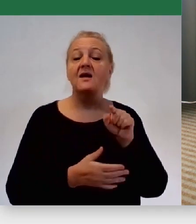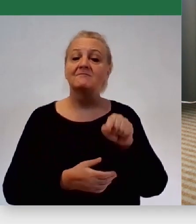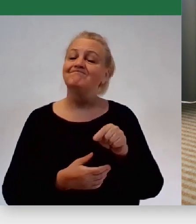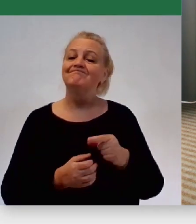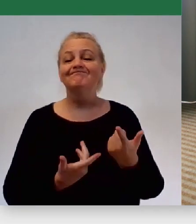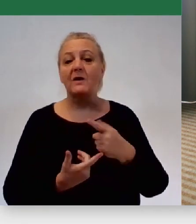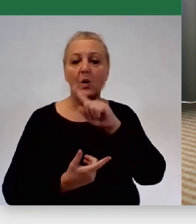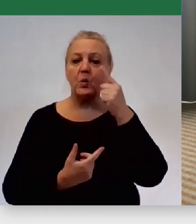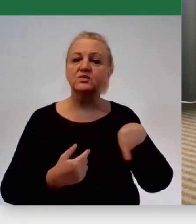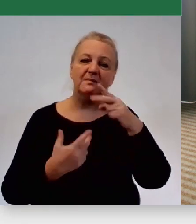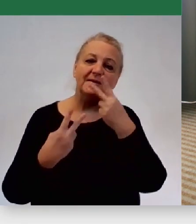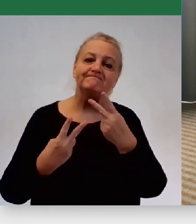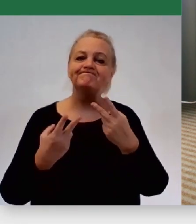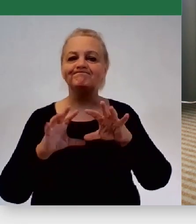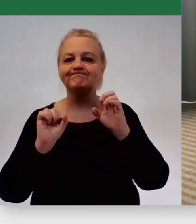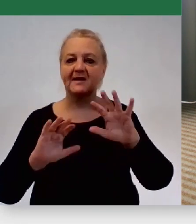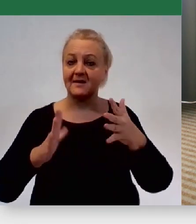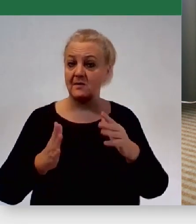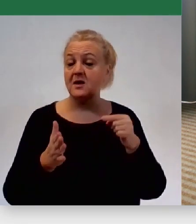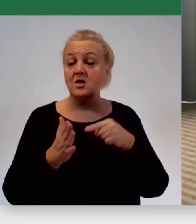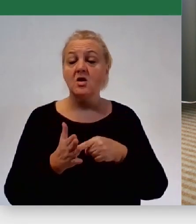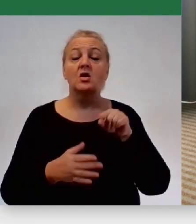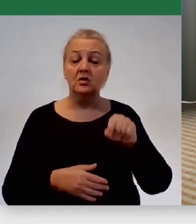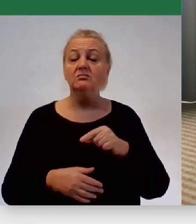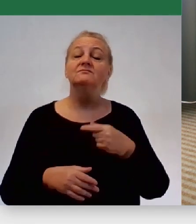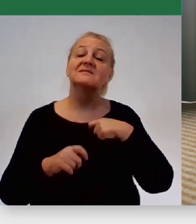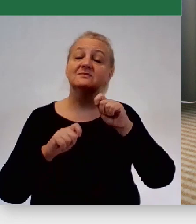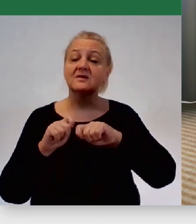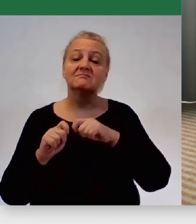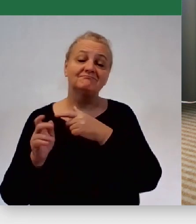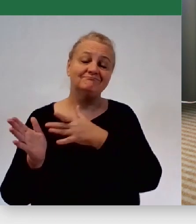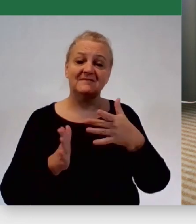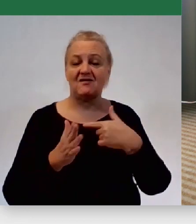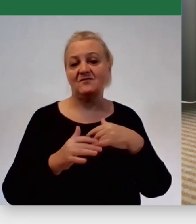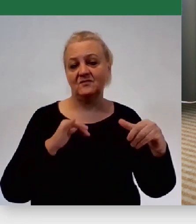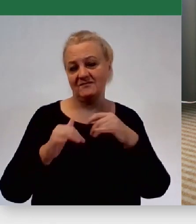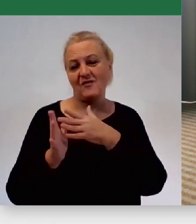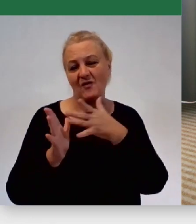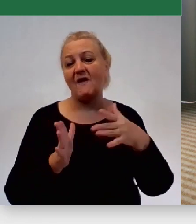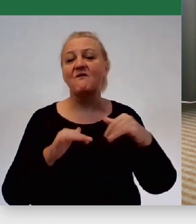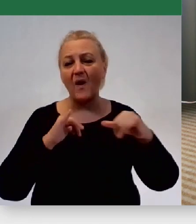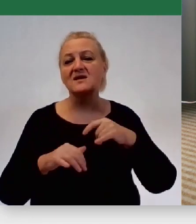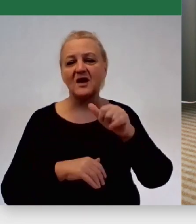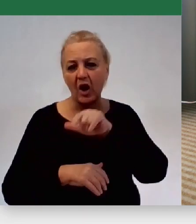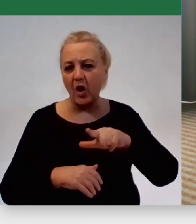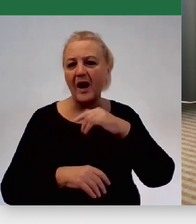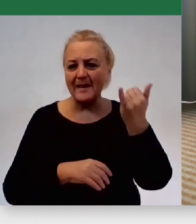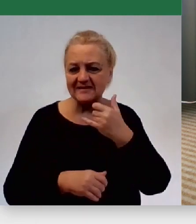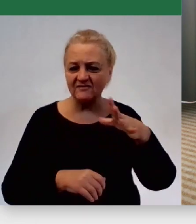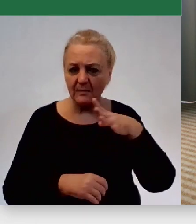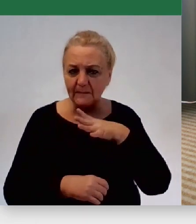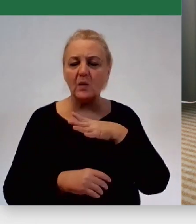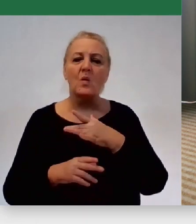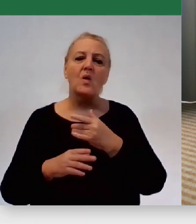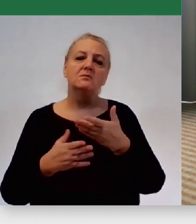mieszkańców. Dla mieszkańców ta cezura roku 90 nie jest taka oczywista. Znaczy władza lokalna zawsze jakaś była, zawsze jakoś obsługiwa ich